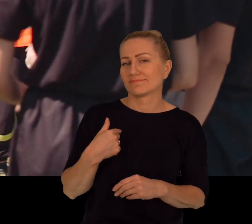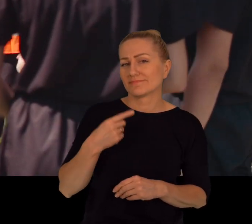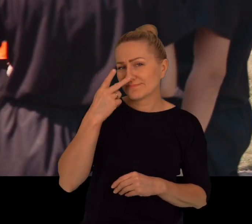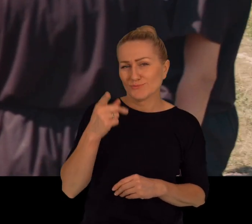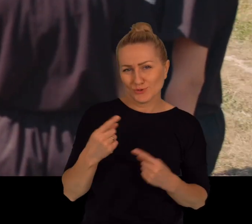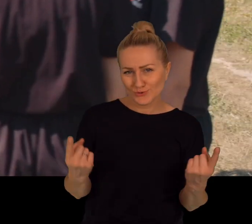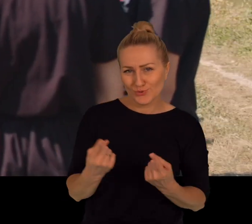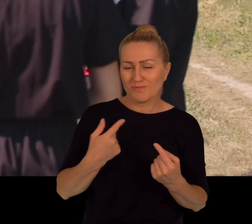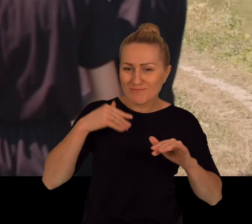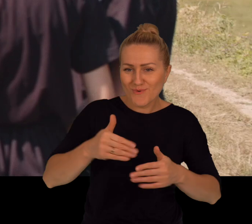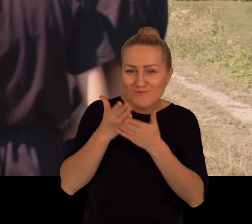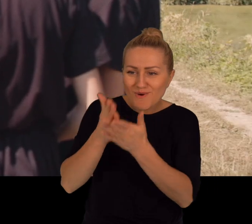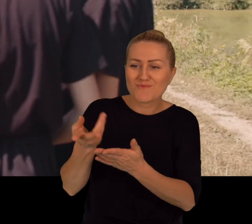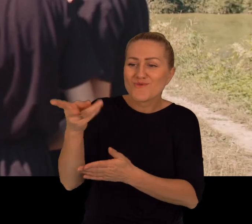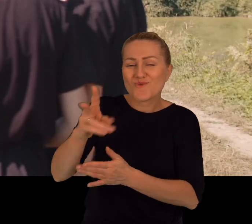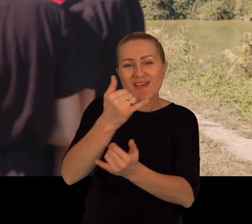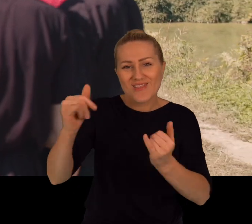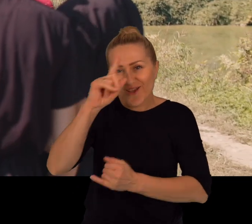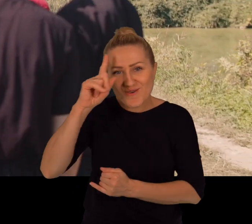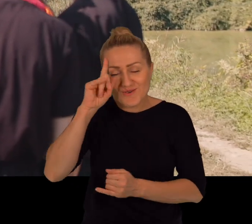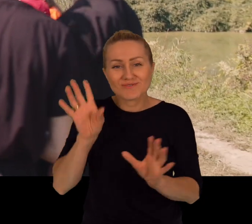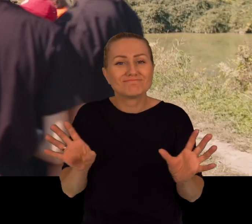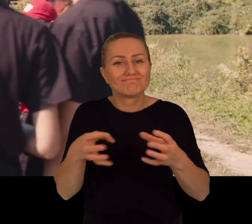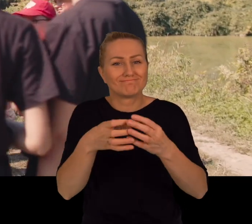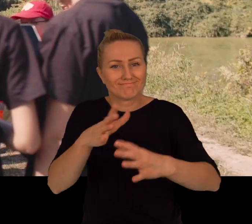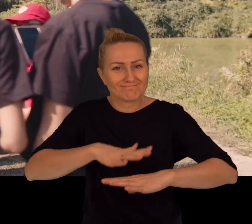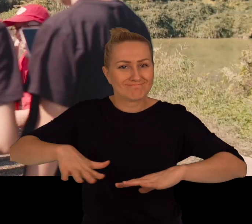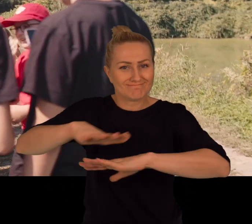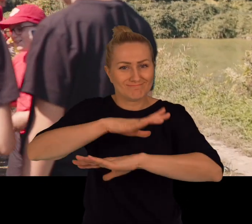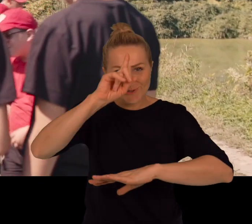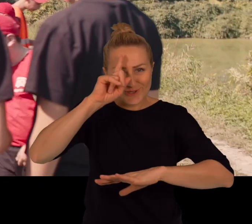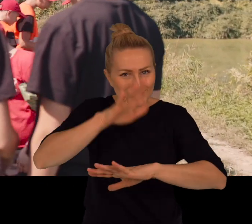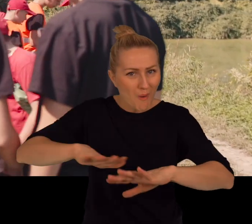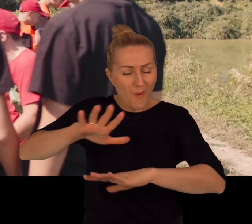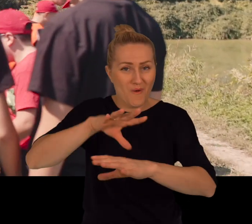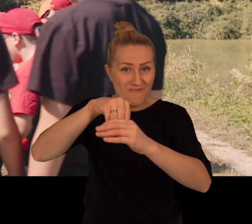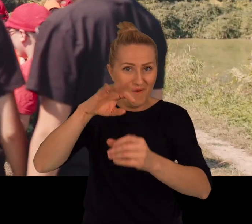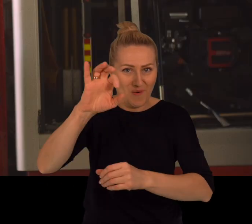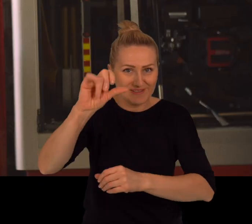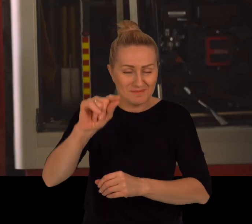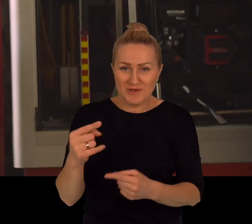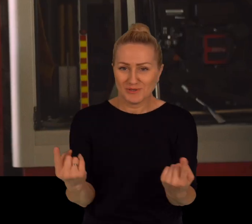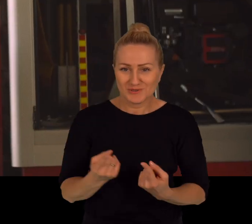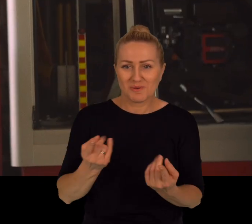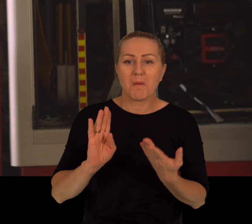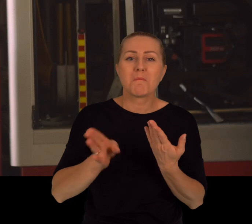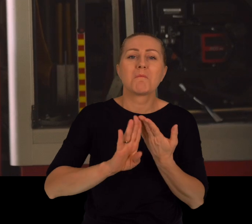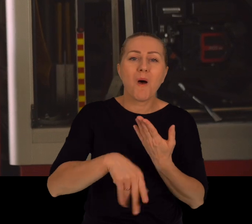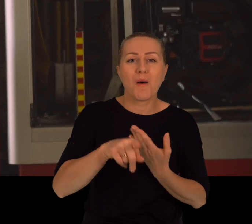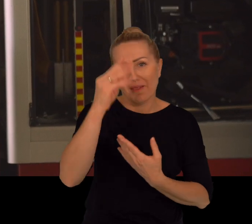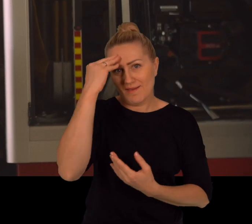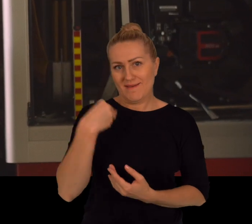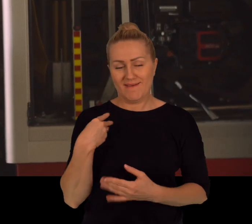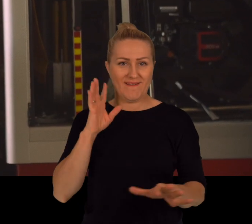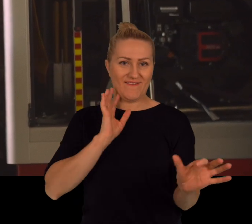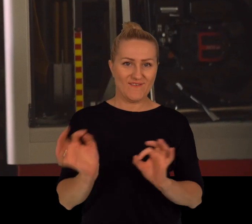I według mnie jest to super, że można po prostu pomagać innym ludziom, chociażby w taki właśnie społeczny sposób, jak tutaj w OSP. To super później dostawać